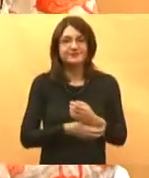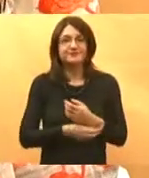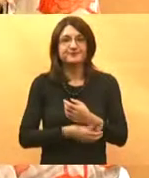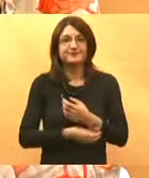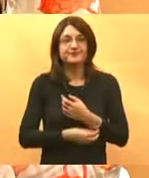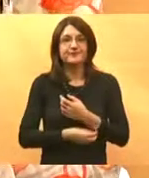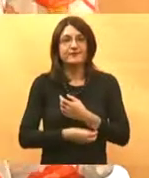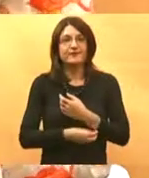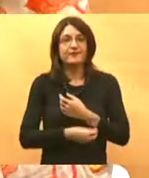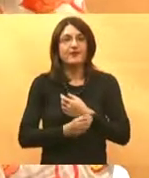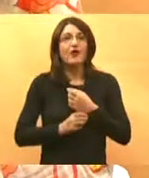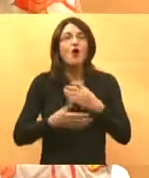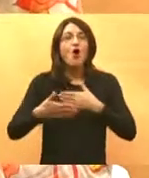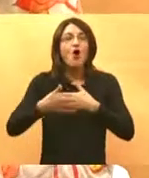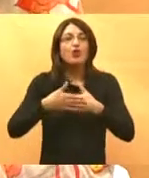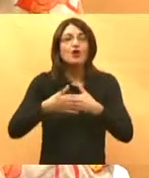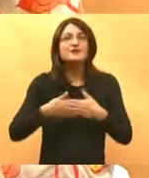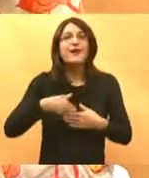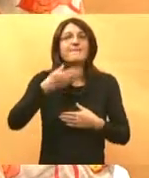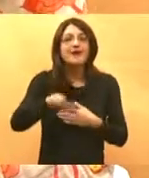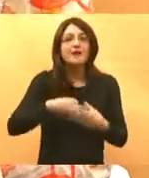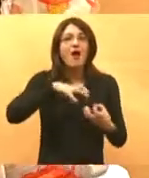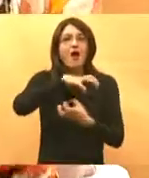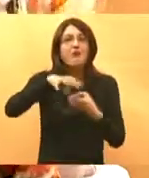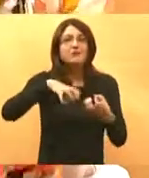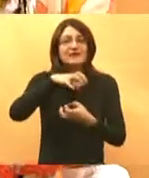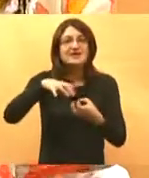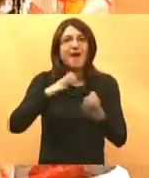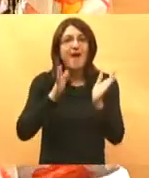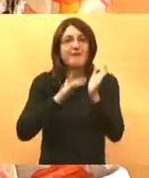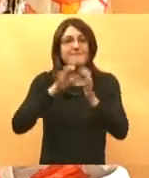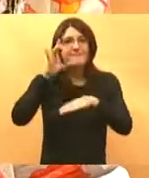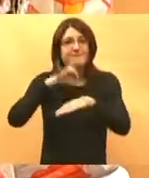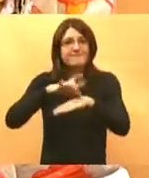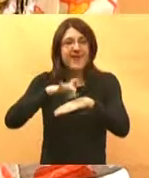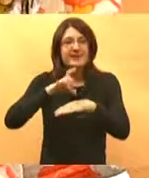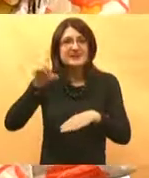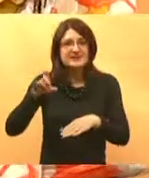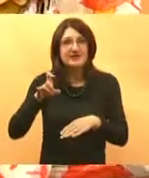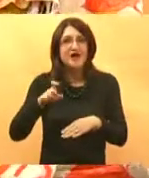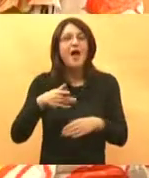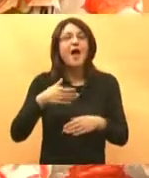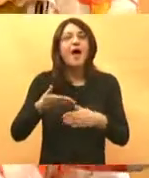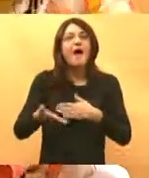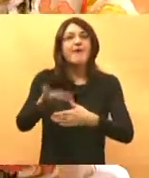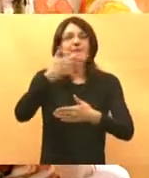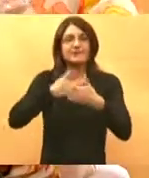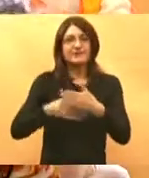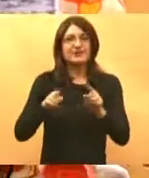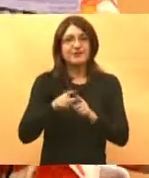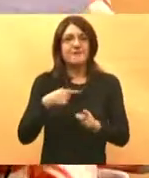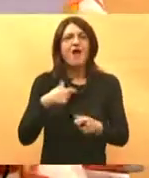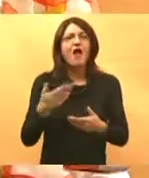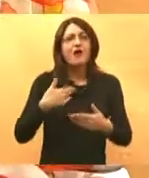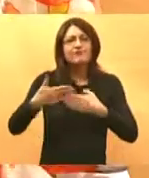odnos nas prema lječnička obiteljske medicine, odnos lječnička obiteljske medicine prema nama, kako